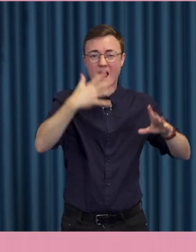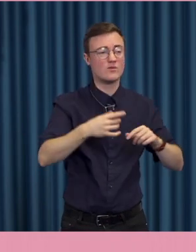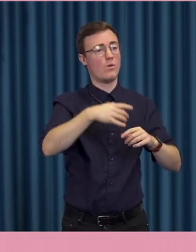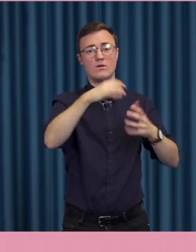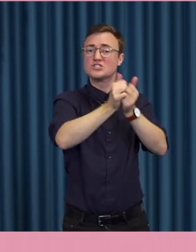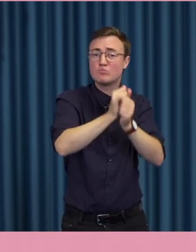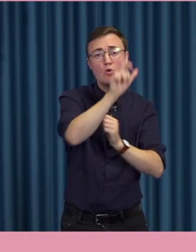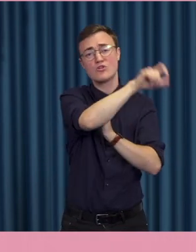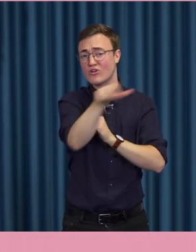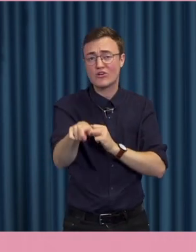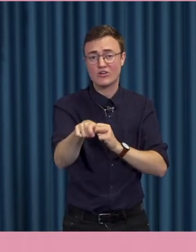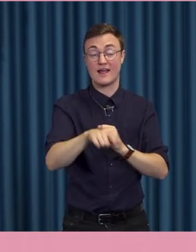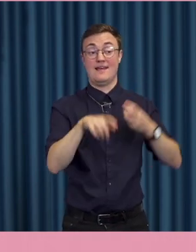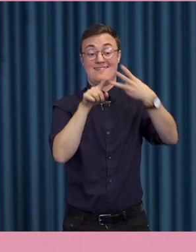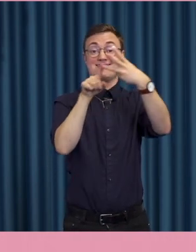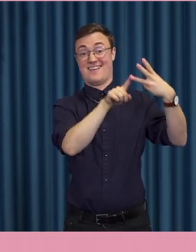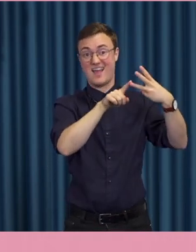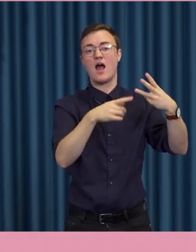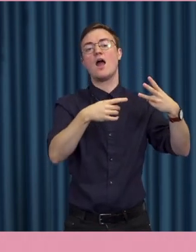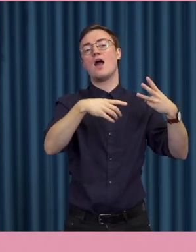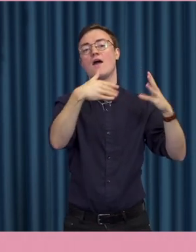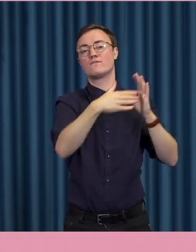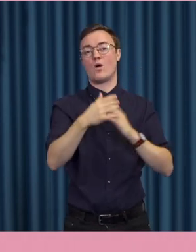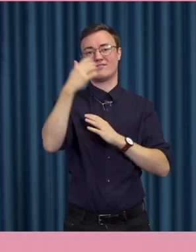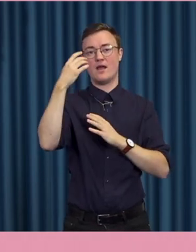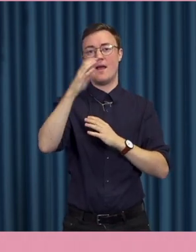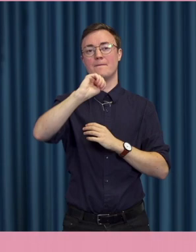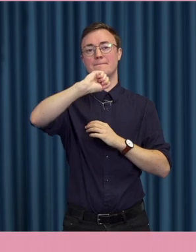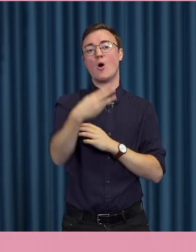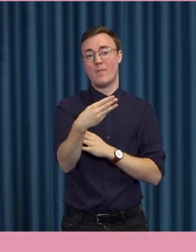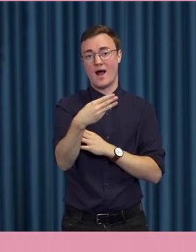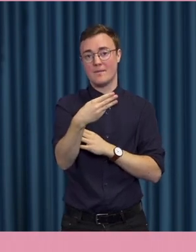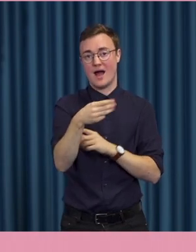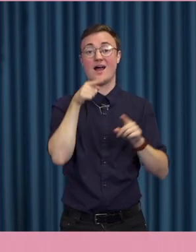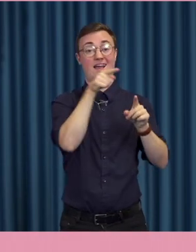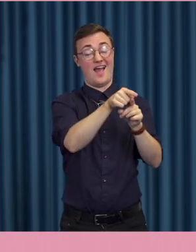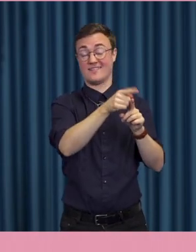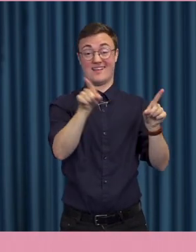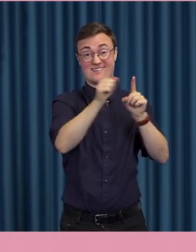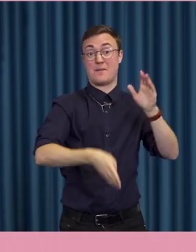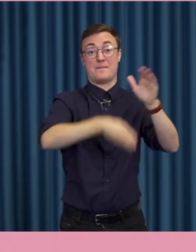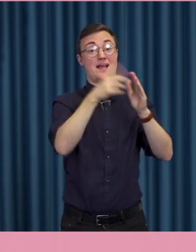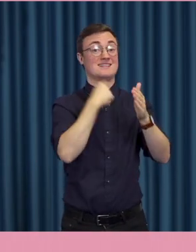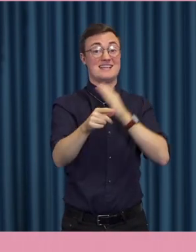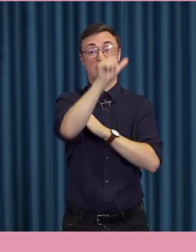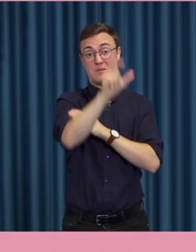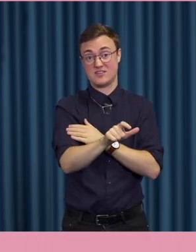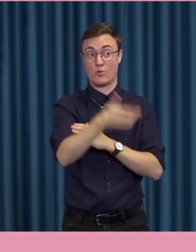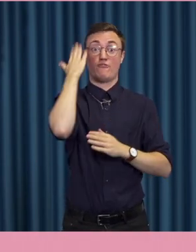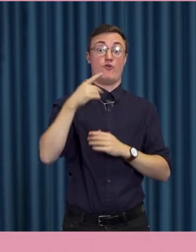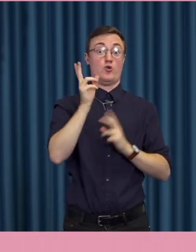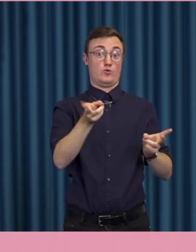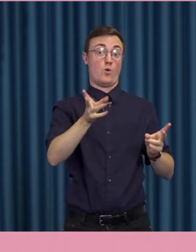Tre på den här topplistan är från Barack Obama som antagligen är en av planetens mest kända personer och tidigare också var den mäktigaste.